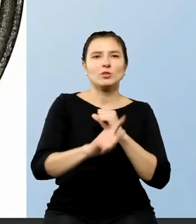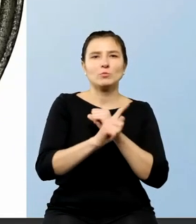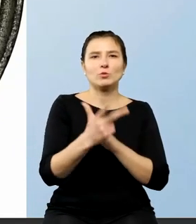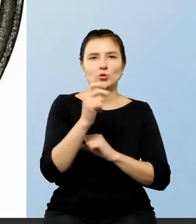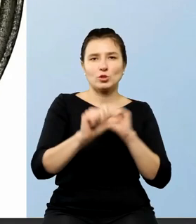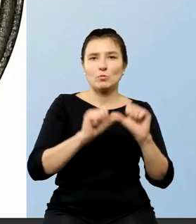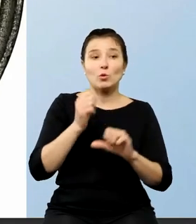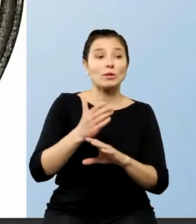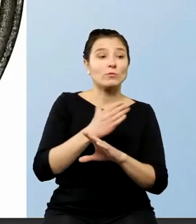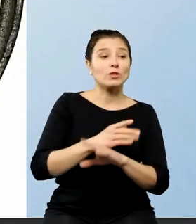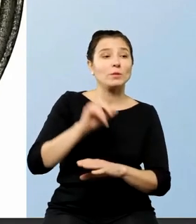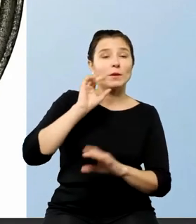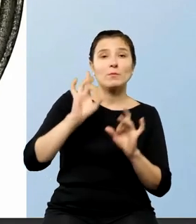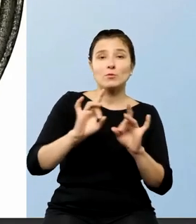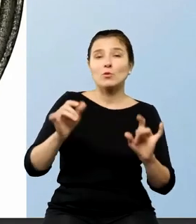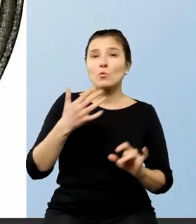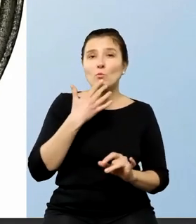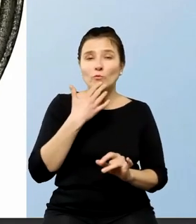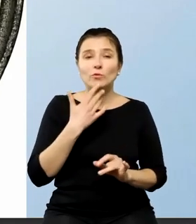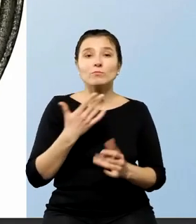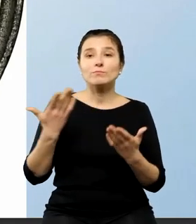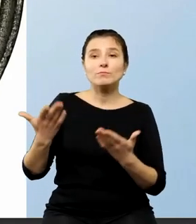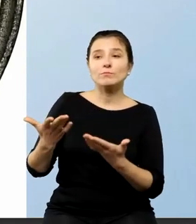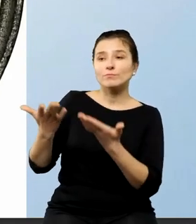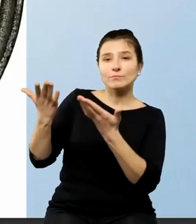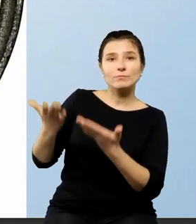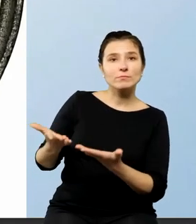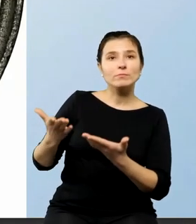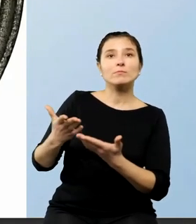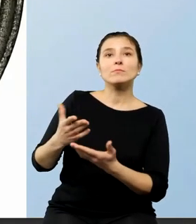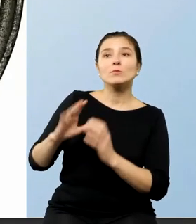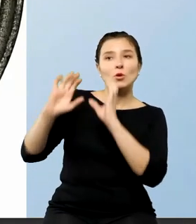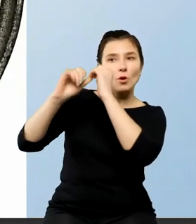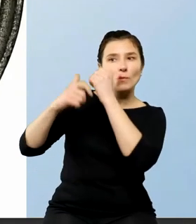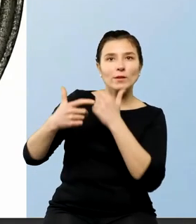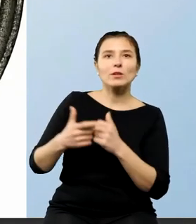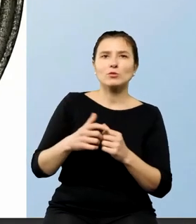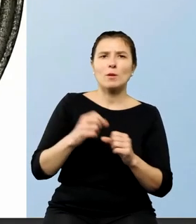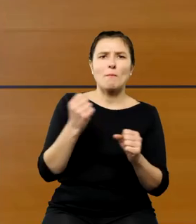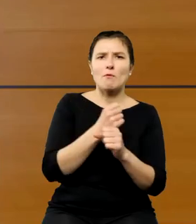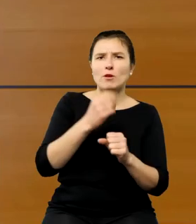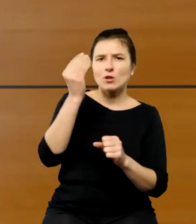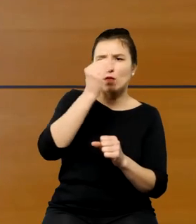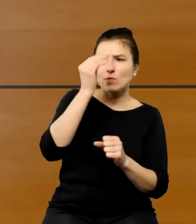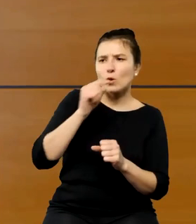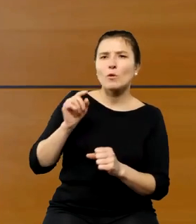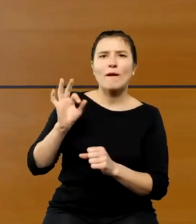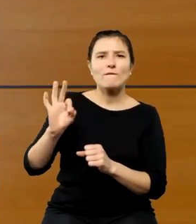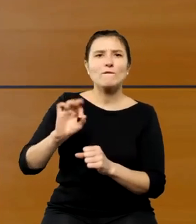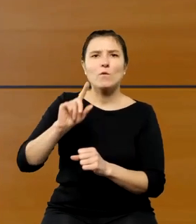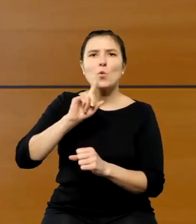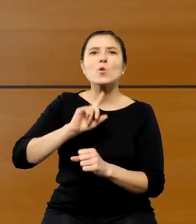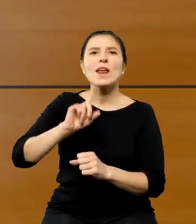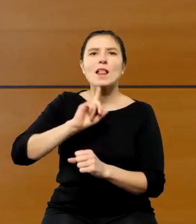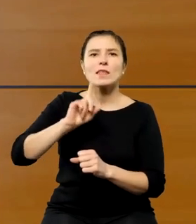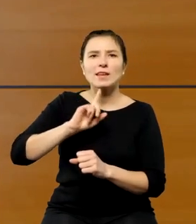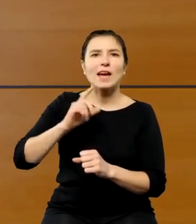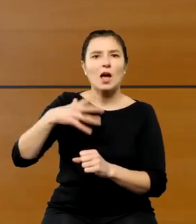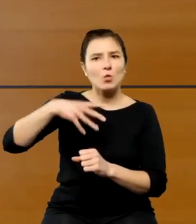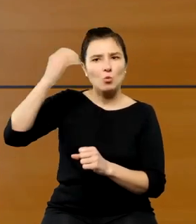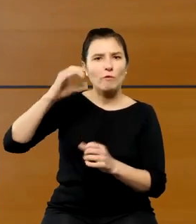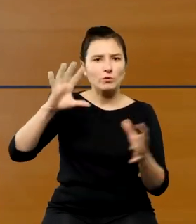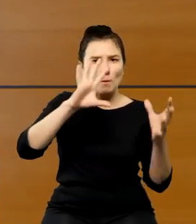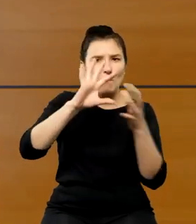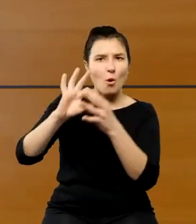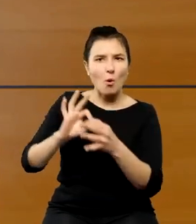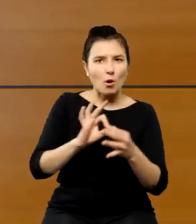taki obraz Kopernika który łączy naukę poważną naukę ze swoją religijnością i duchowością to jest